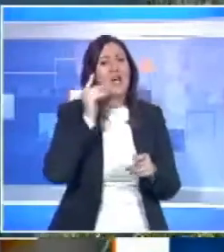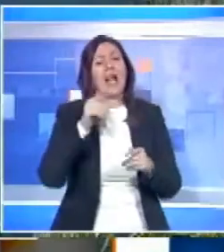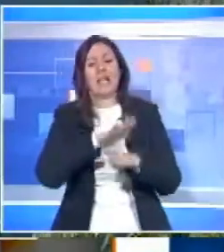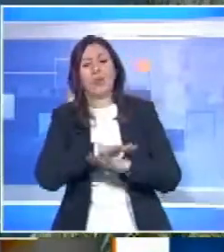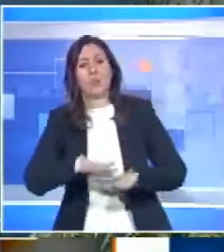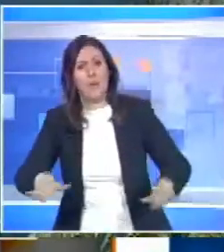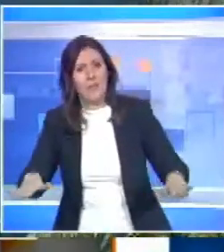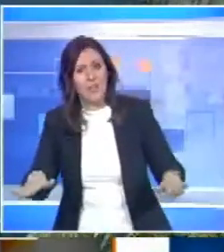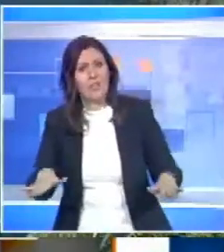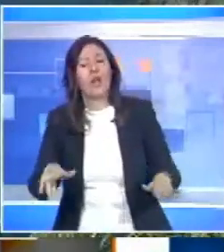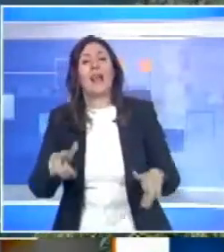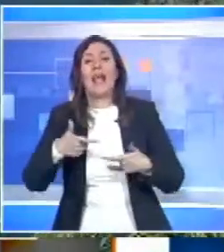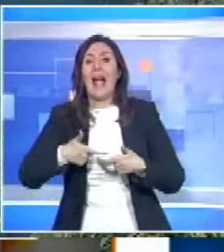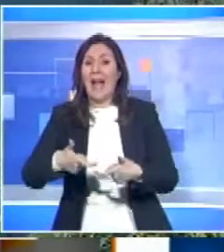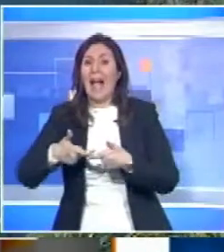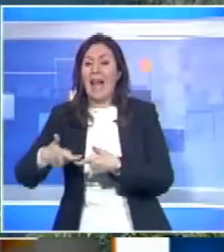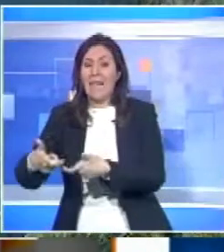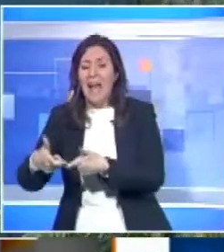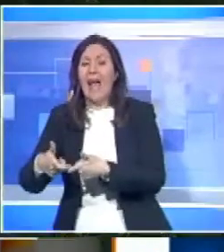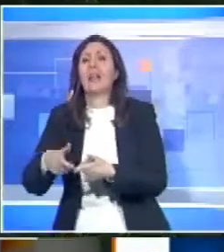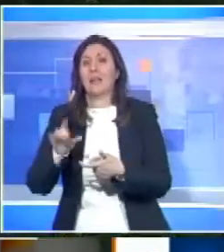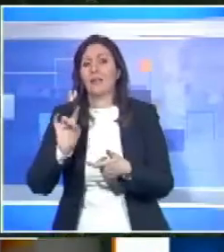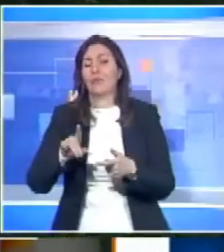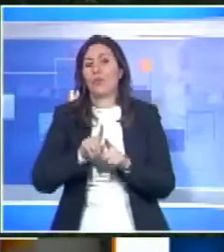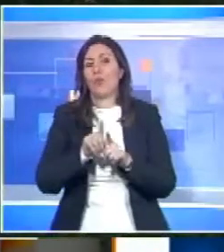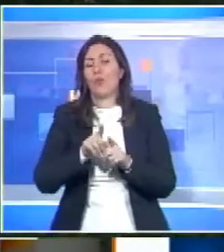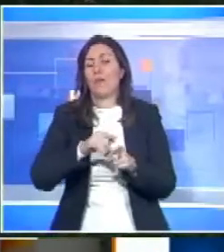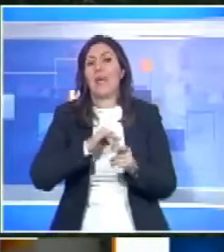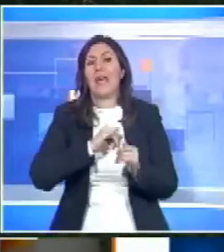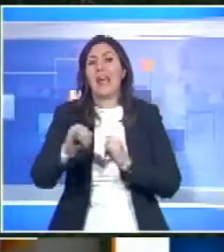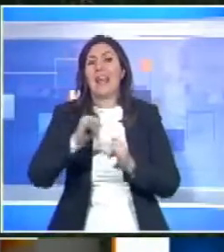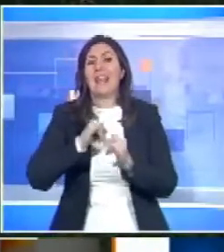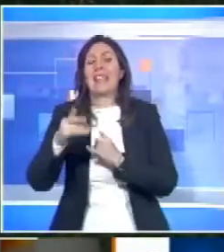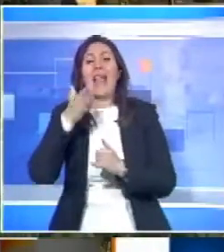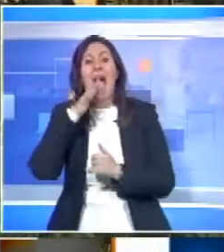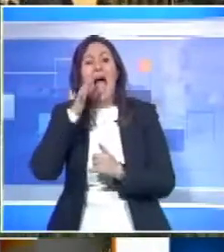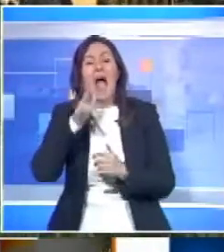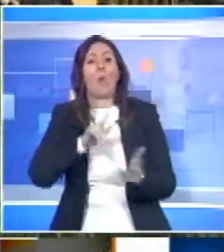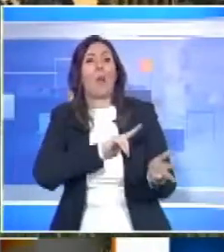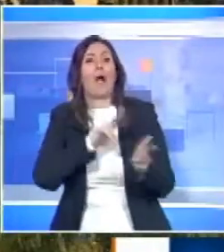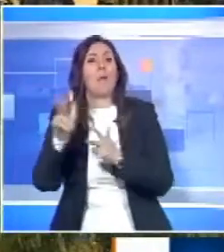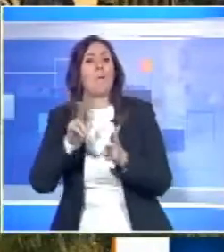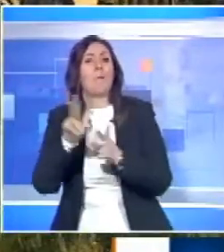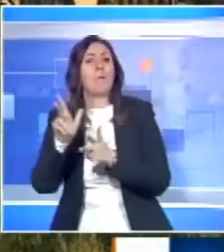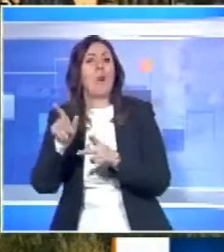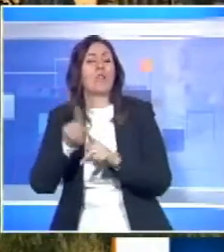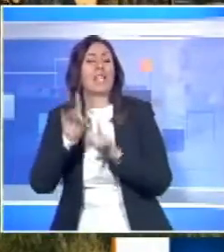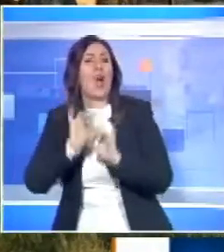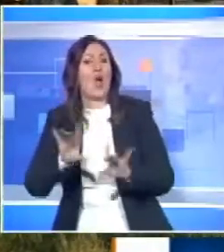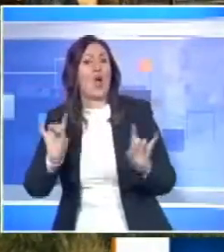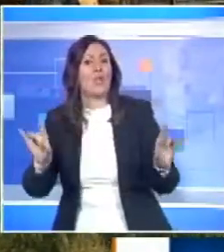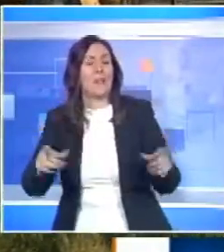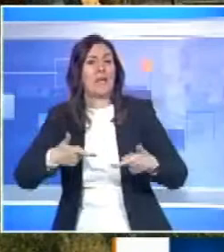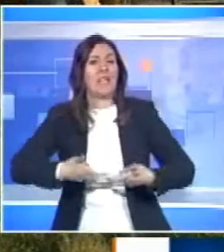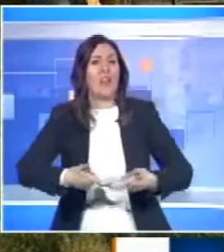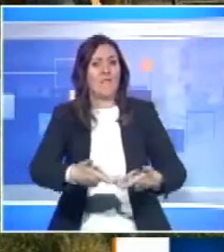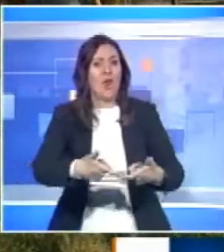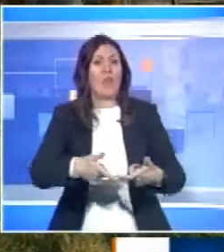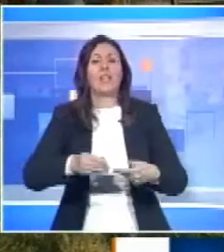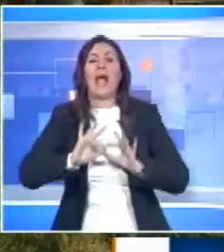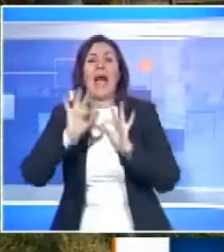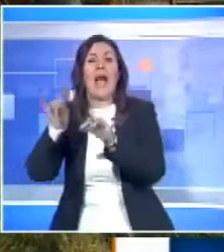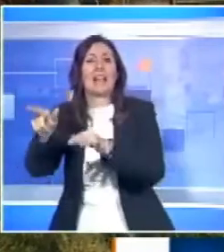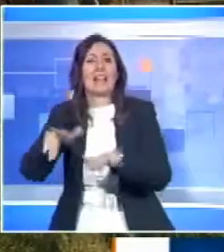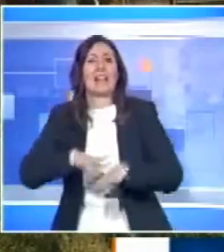la rete di canali sono corpi idrici importanti perché poi portano acque contaminate da fogne e pesticidi sulle spiagge e